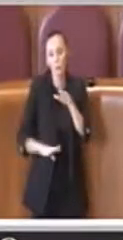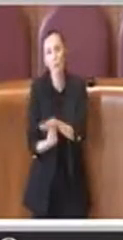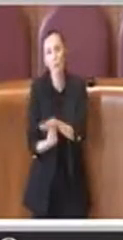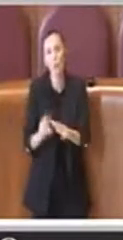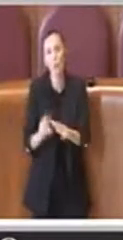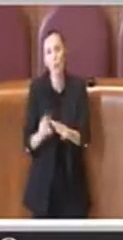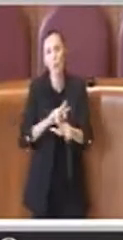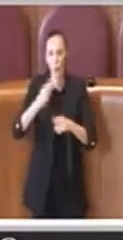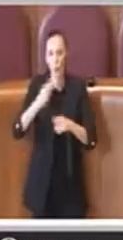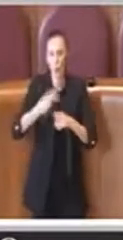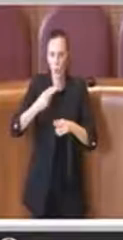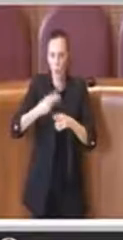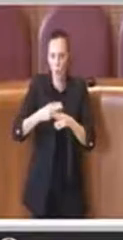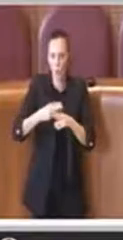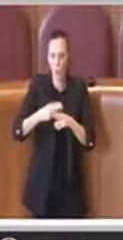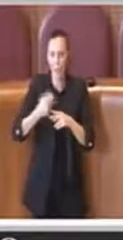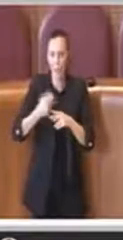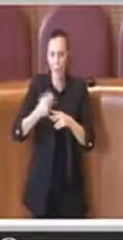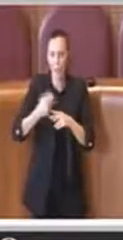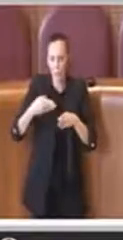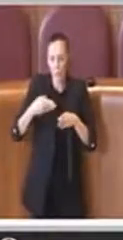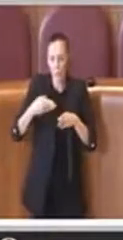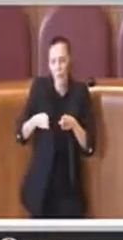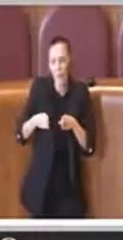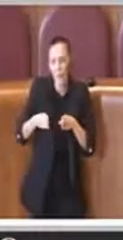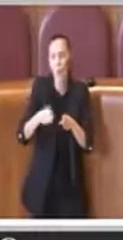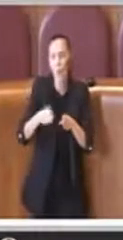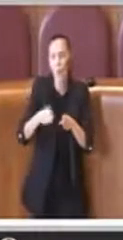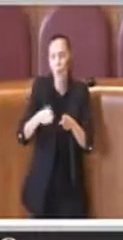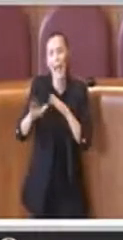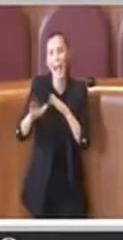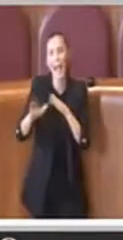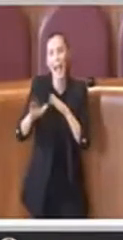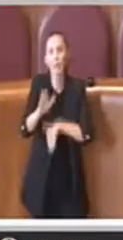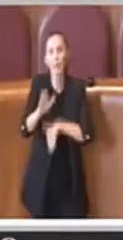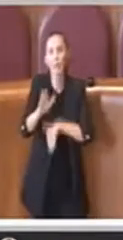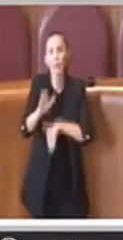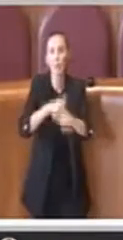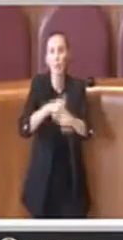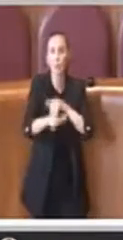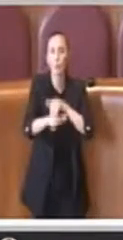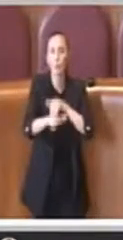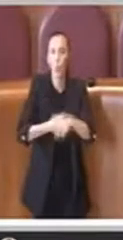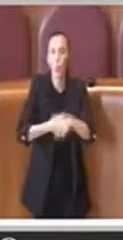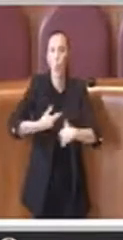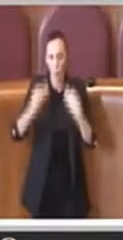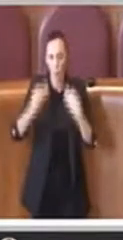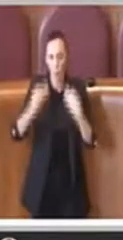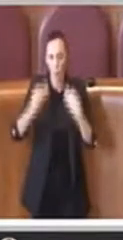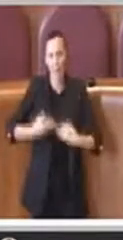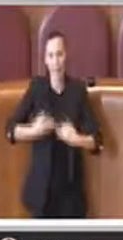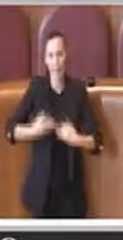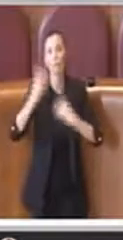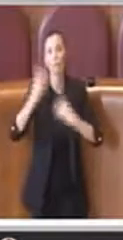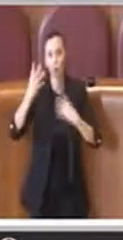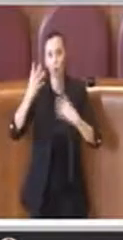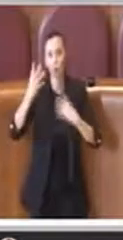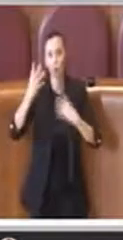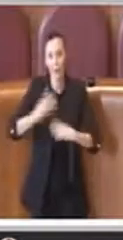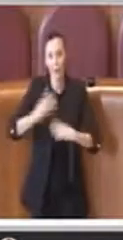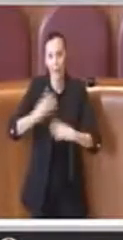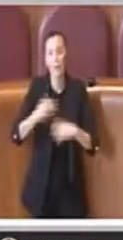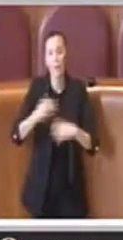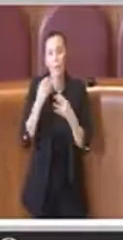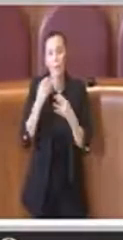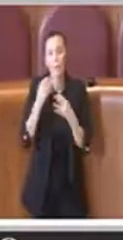verificare quelli che possono essere i percorsi di un reclutamento corretto e funzionale in termini di